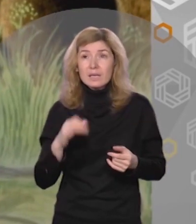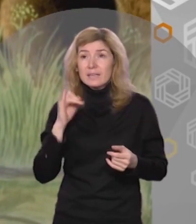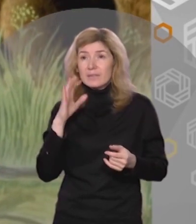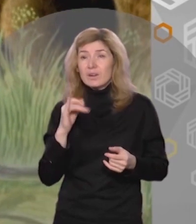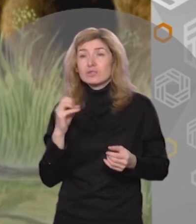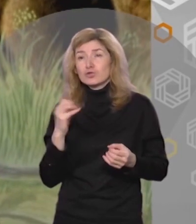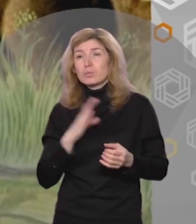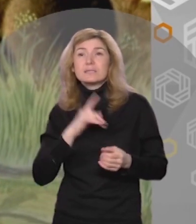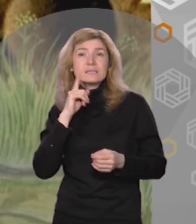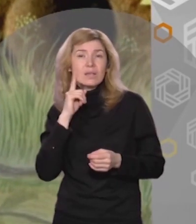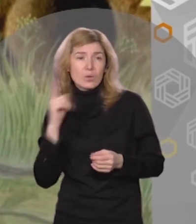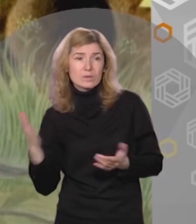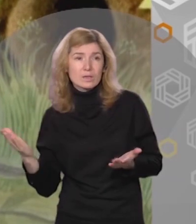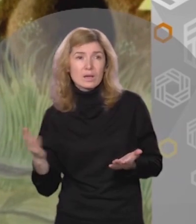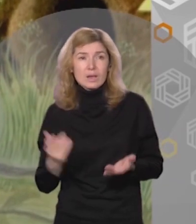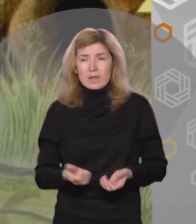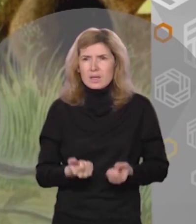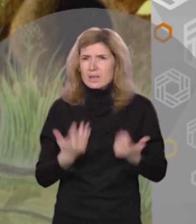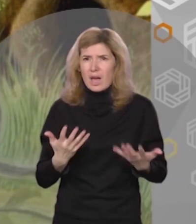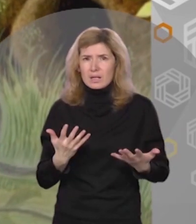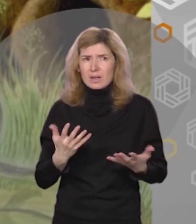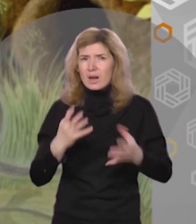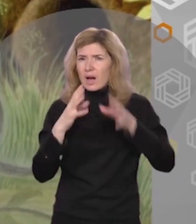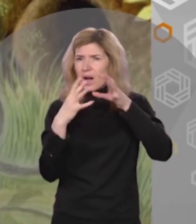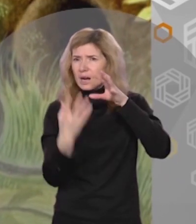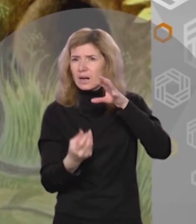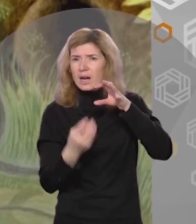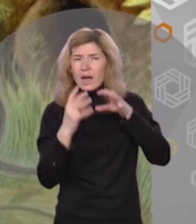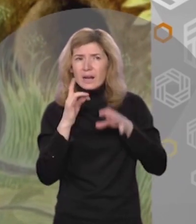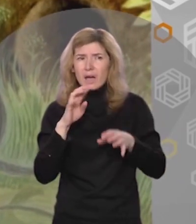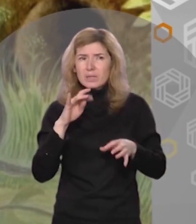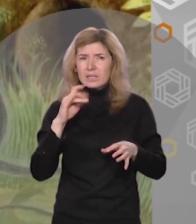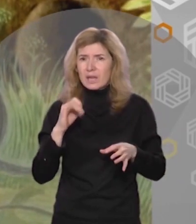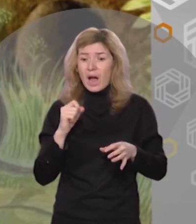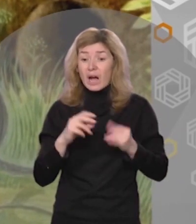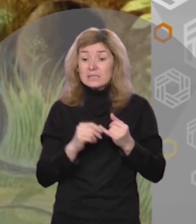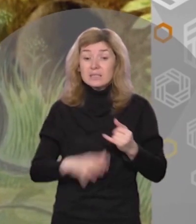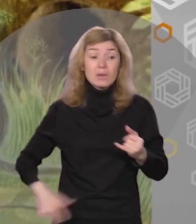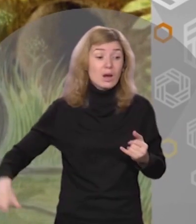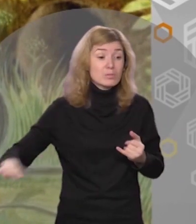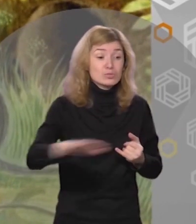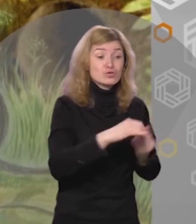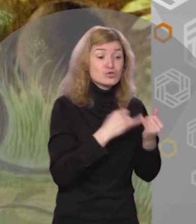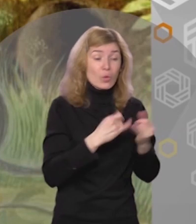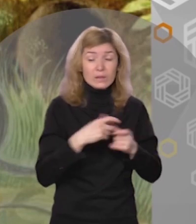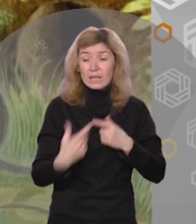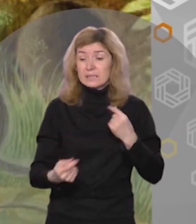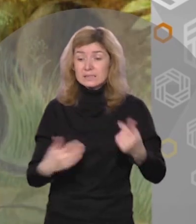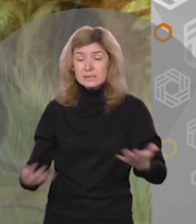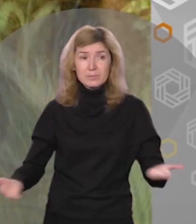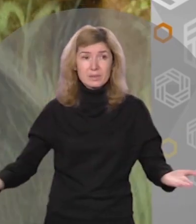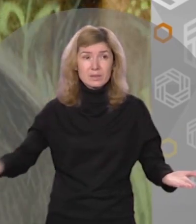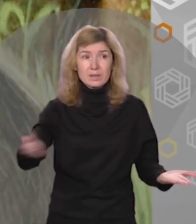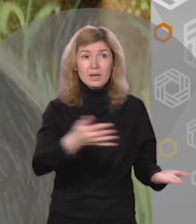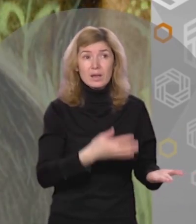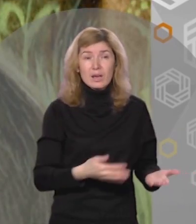ивы были еще зеленые. Ярко горели гроздья рябины, а земля вокруг была усыпана желтыми шуршащими листьями.